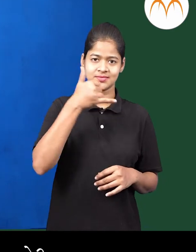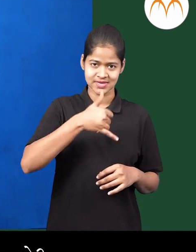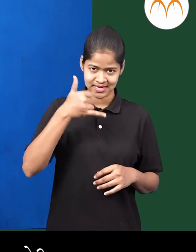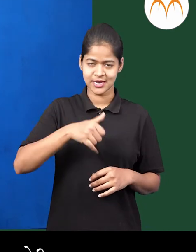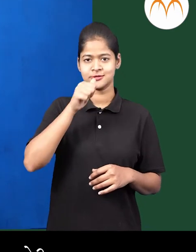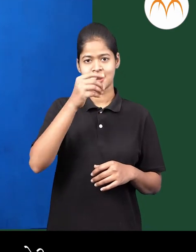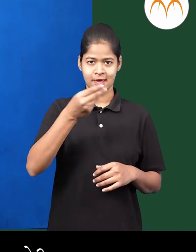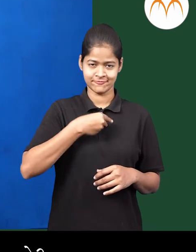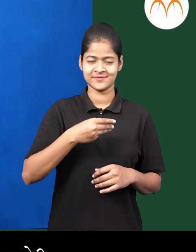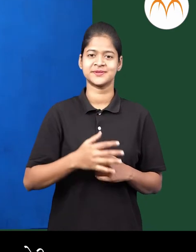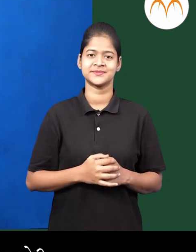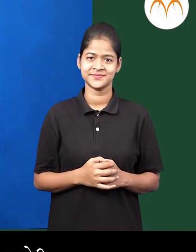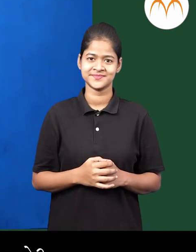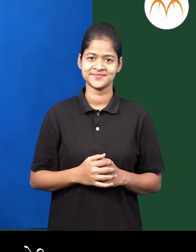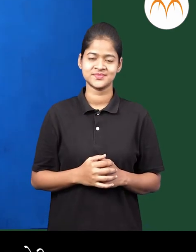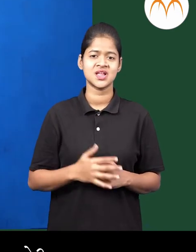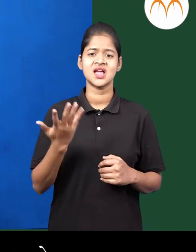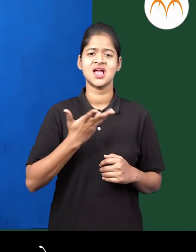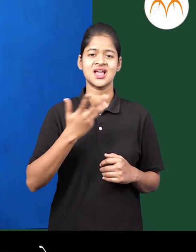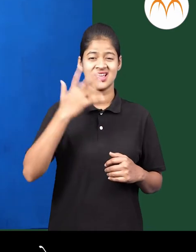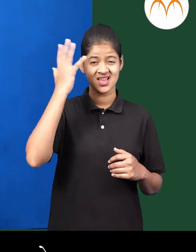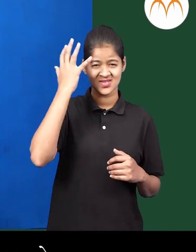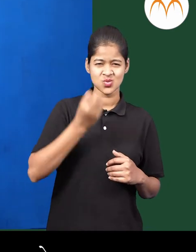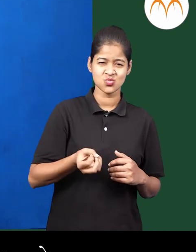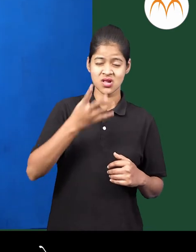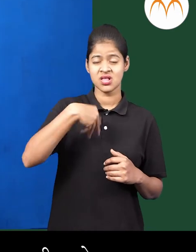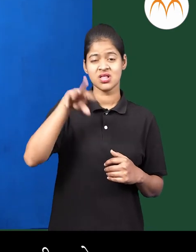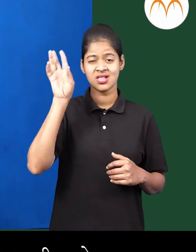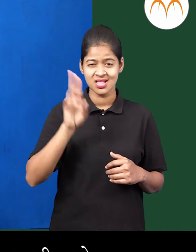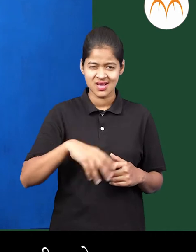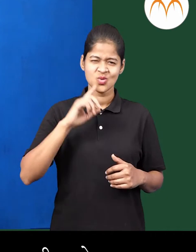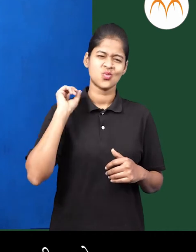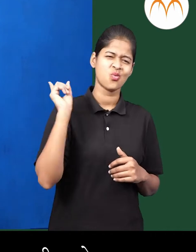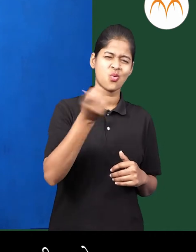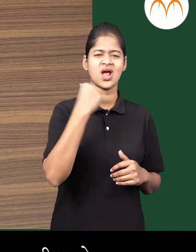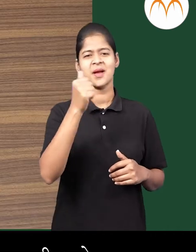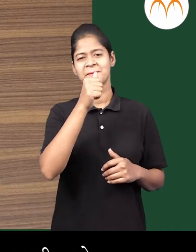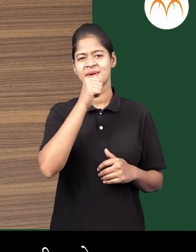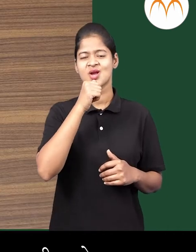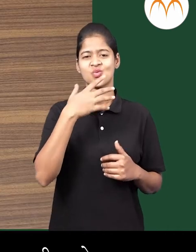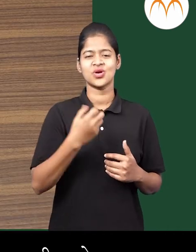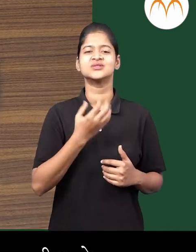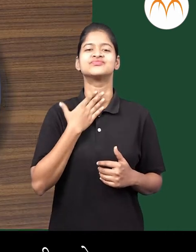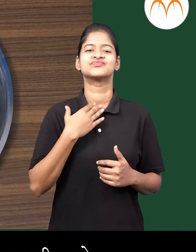दादा जर पाणी अनतो कारे उना तुन जाओन वलनना सगले तेचे मोड़े सगलाना स्ताहन लागलिए